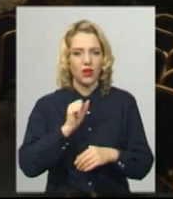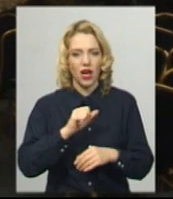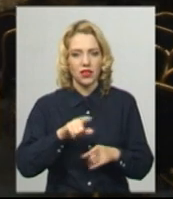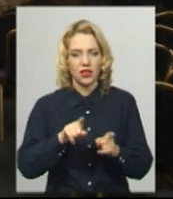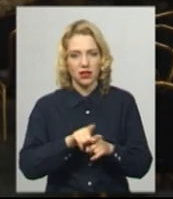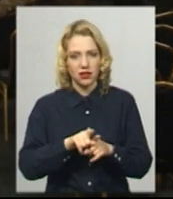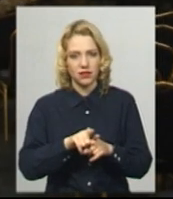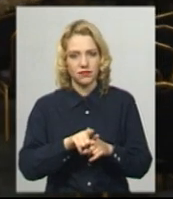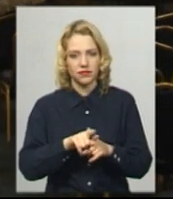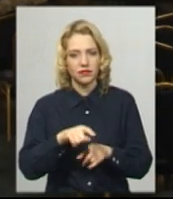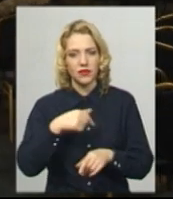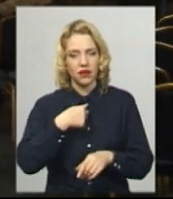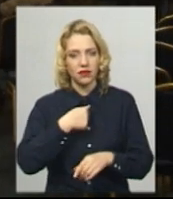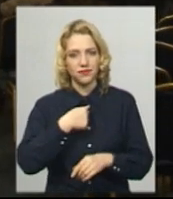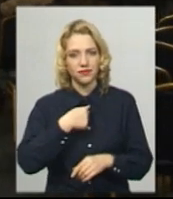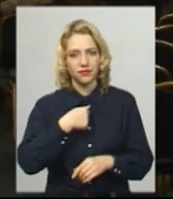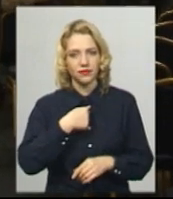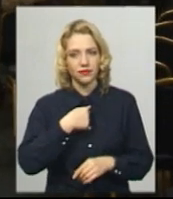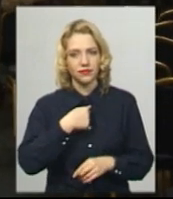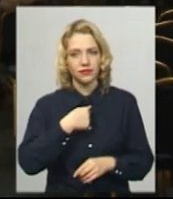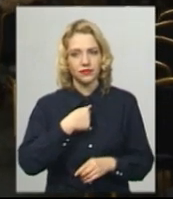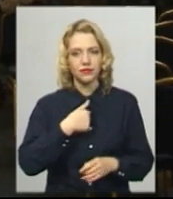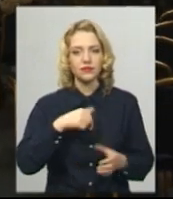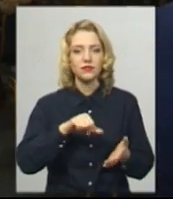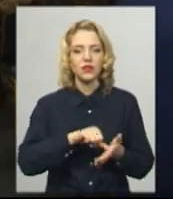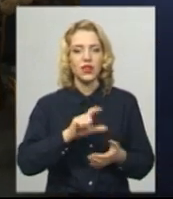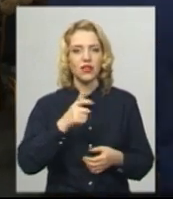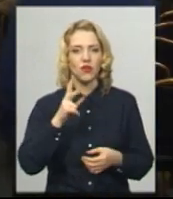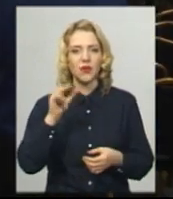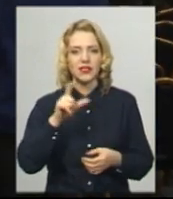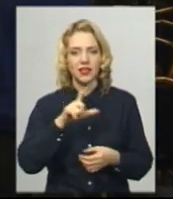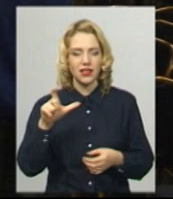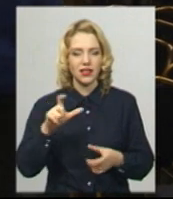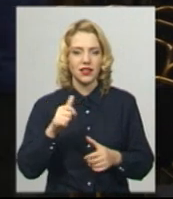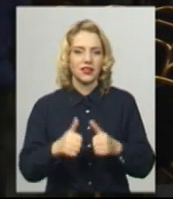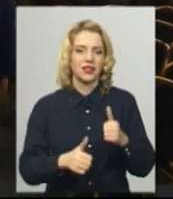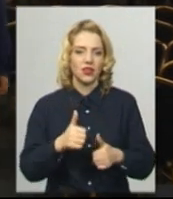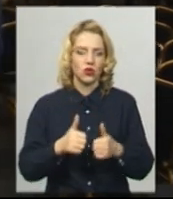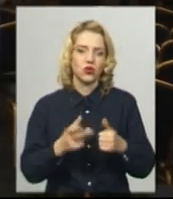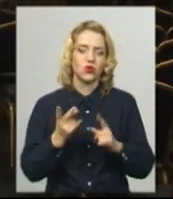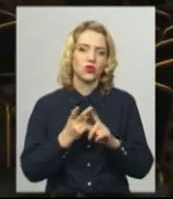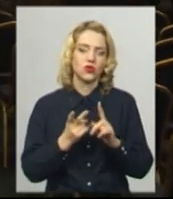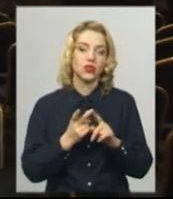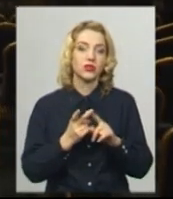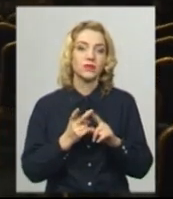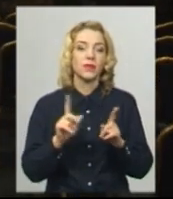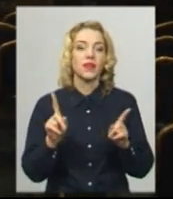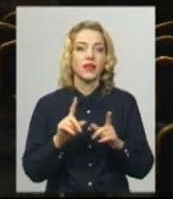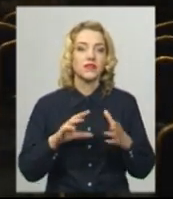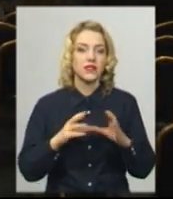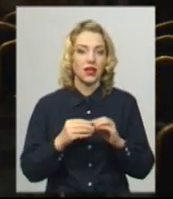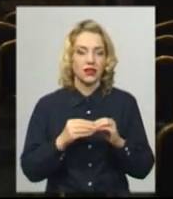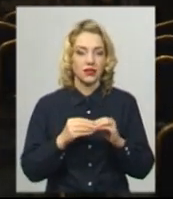так, я учасниця європейських ігор, других, які взагалі